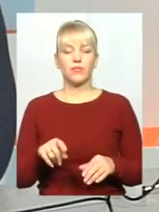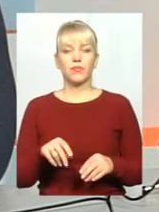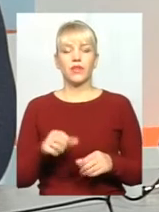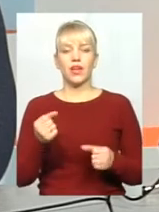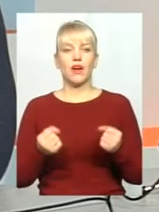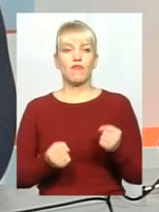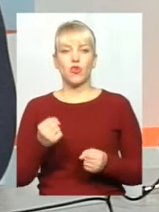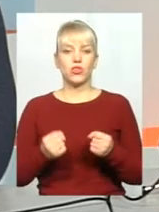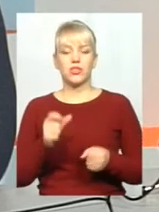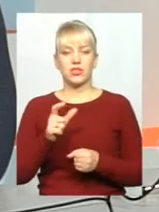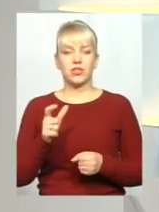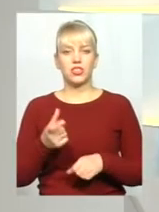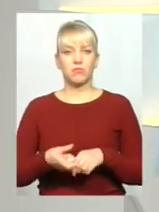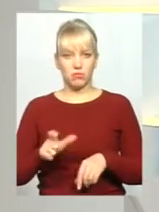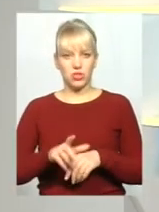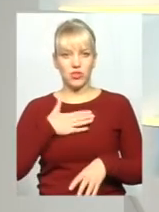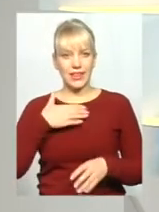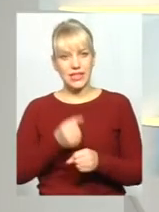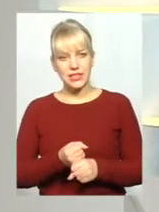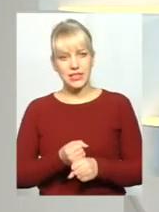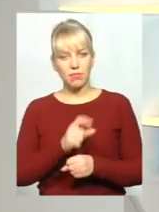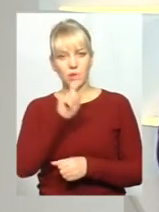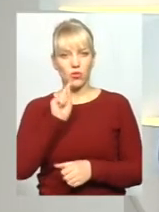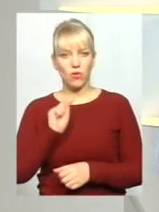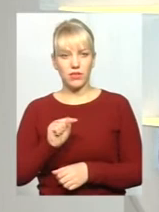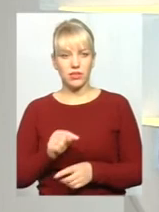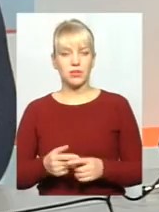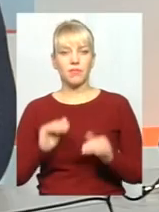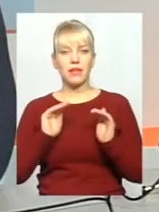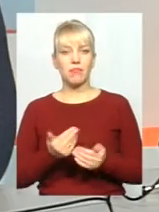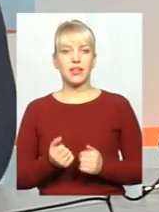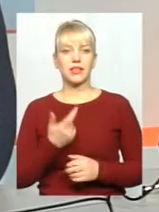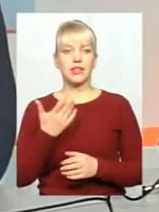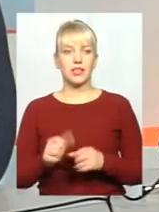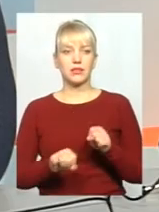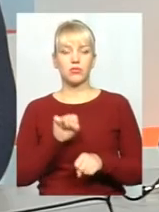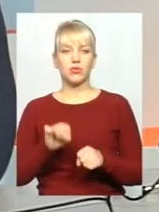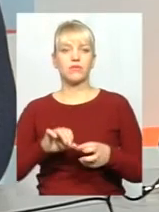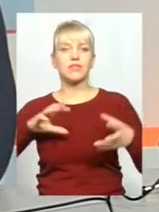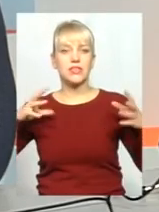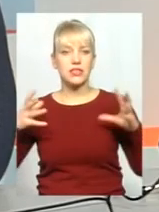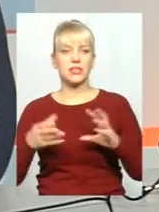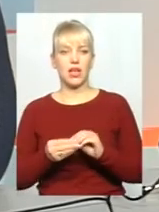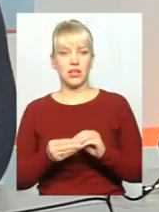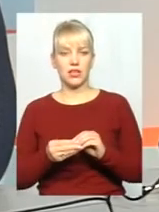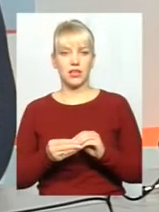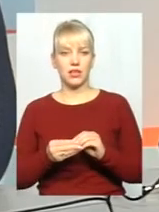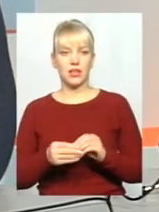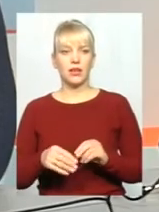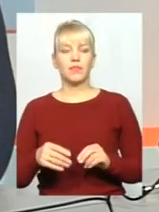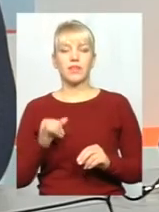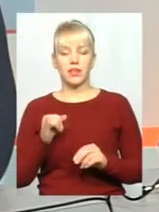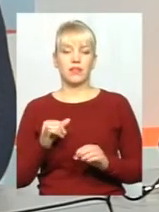водії стали дисциплінованішими чи як? Зменшилась кількість правопорушень, вчинені взагалі всіма водіями. І, в